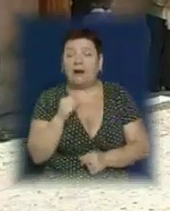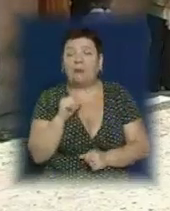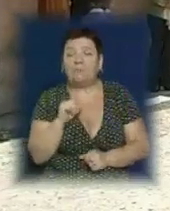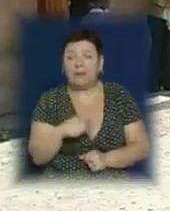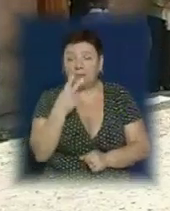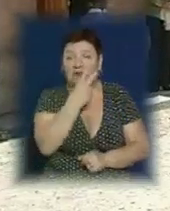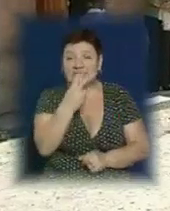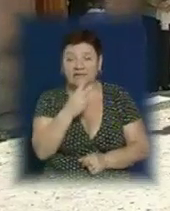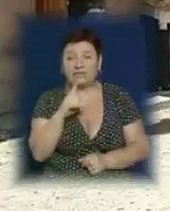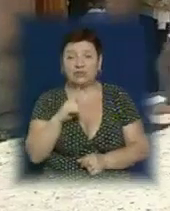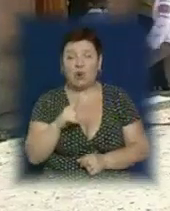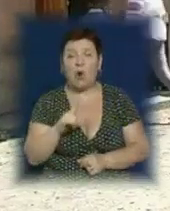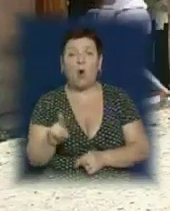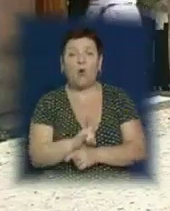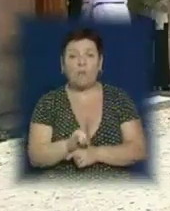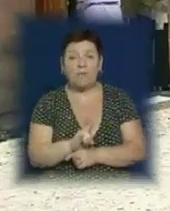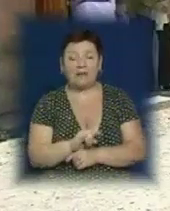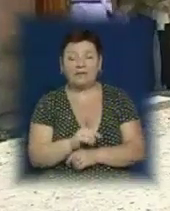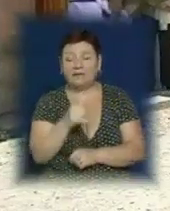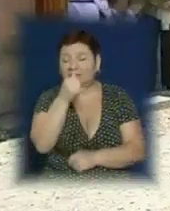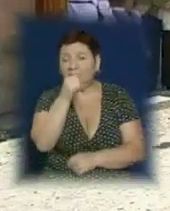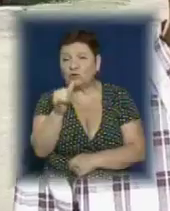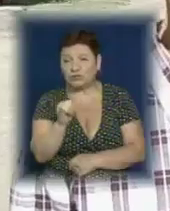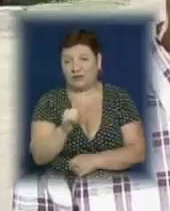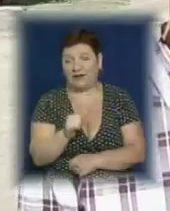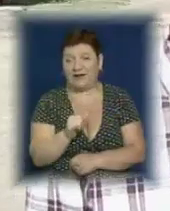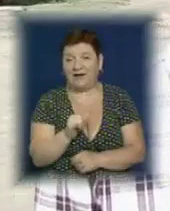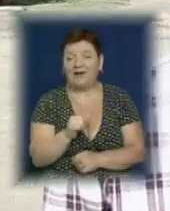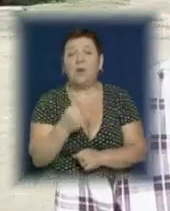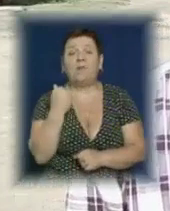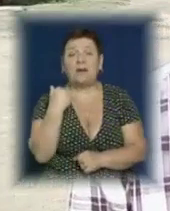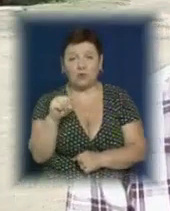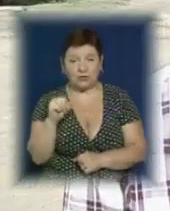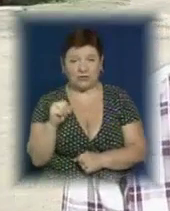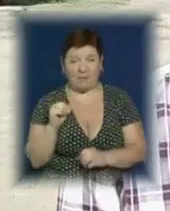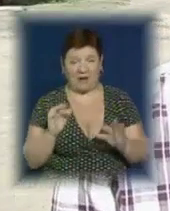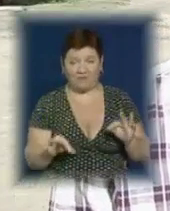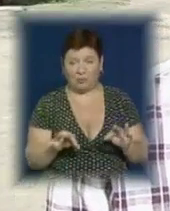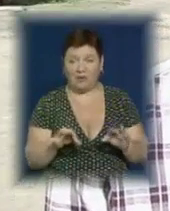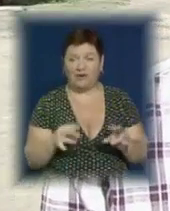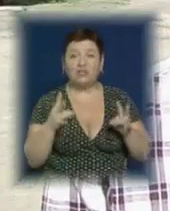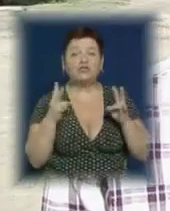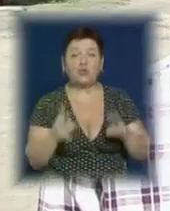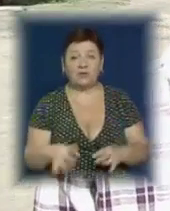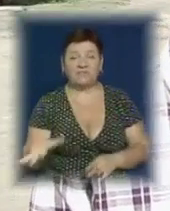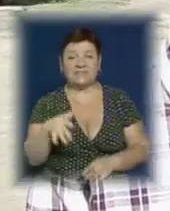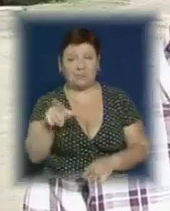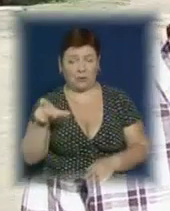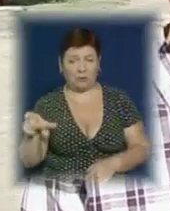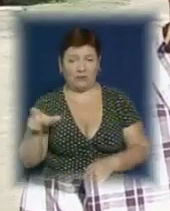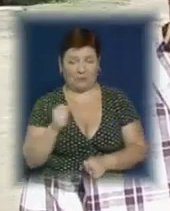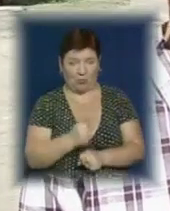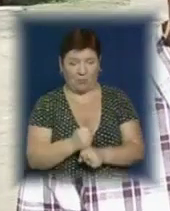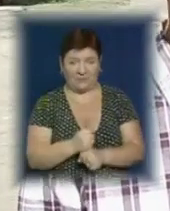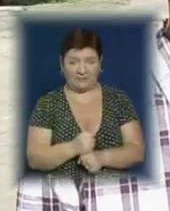кривда не може бути правдою. Що правда може перемогти кривду. Він робить шкоду всім. Всім людям шкоду робить.